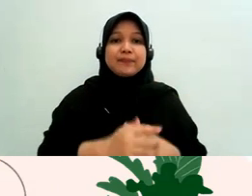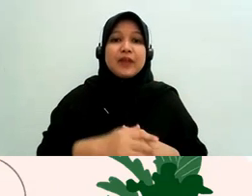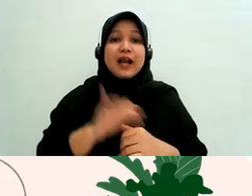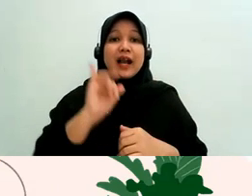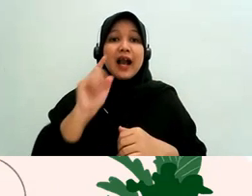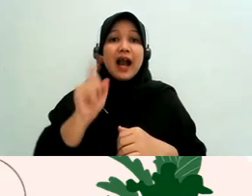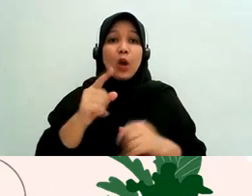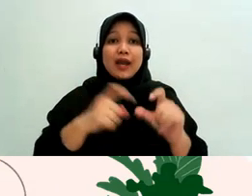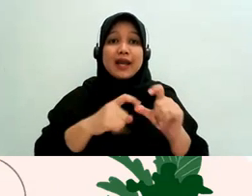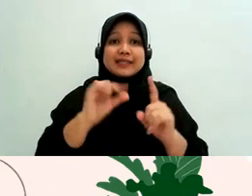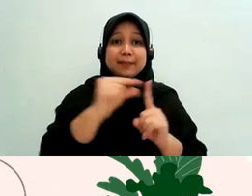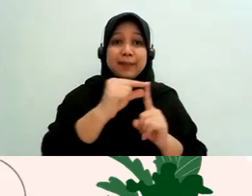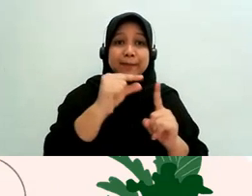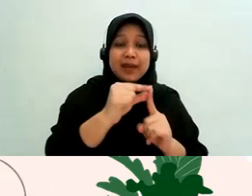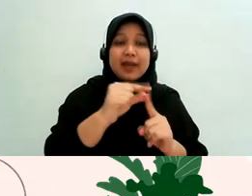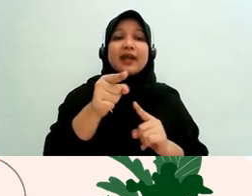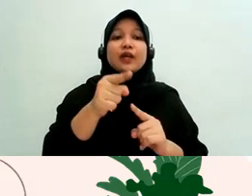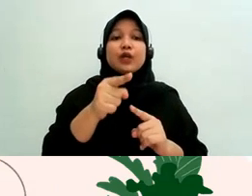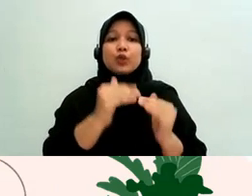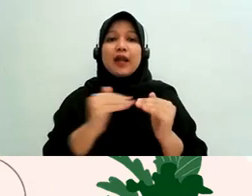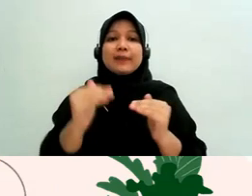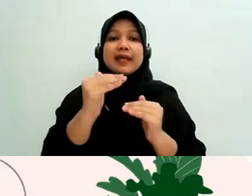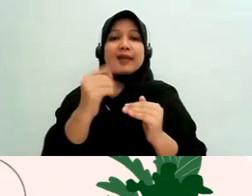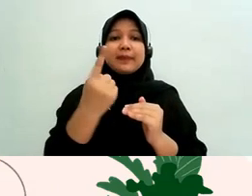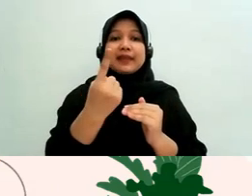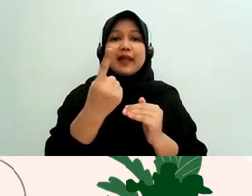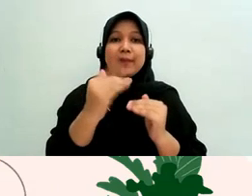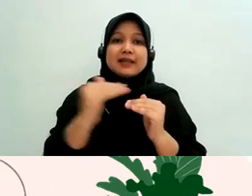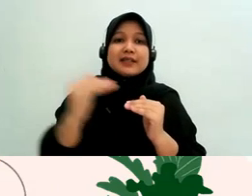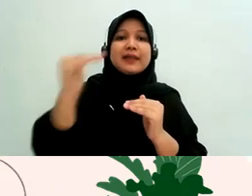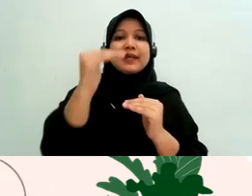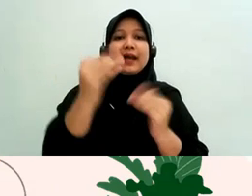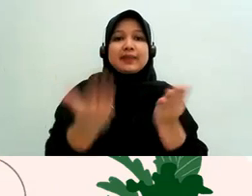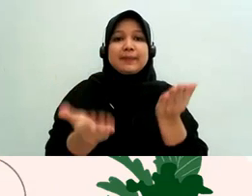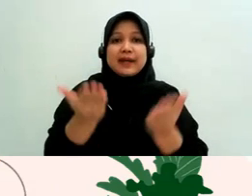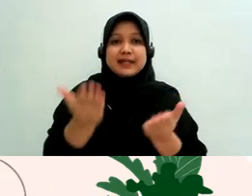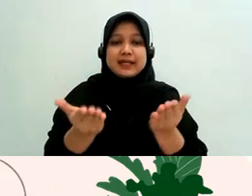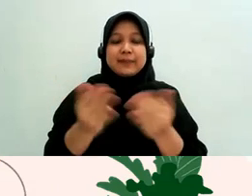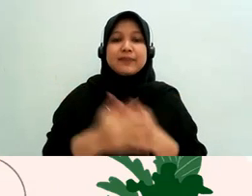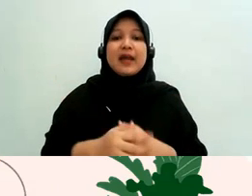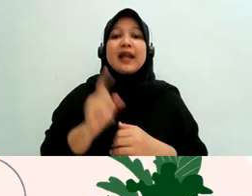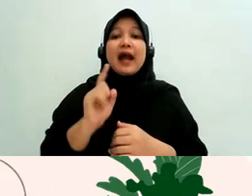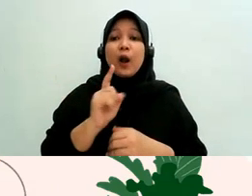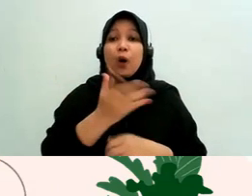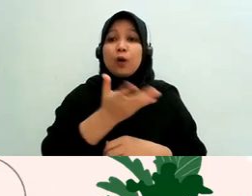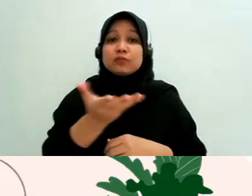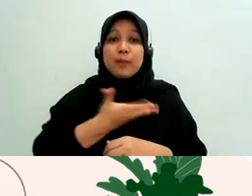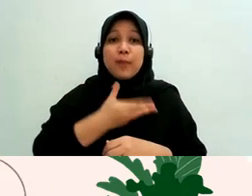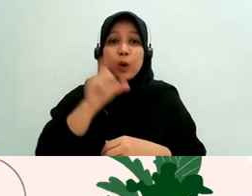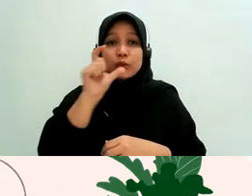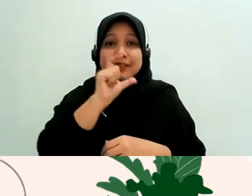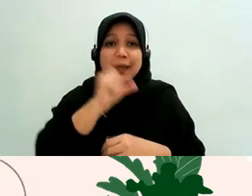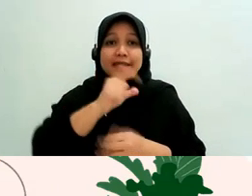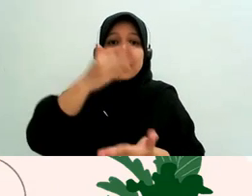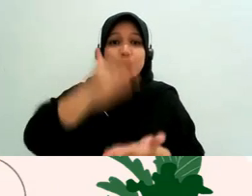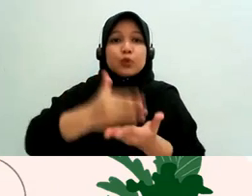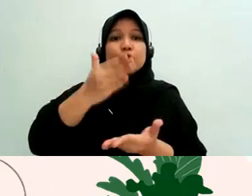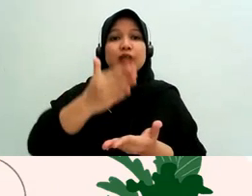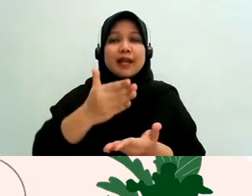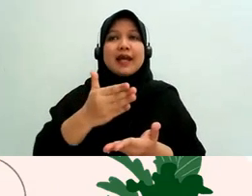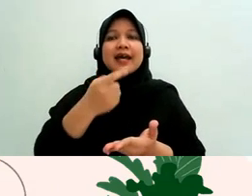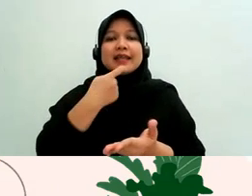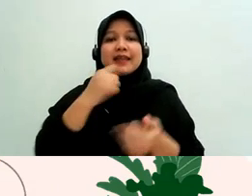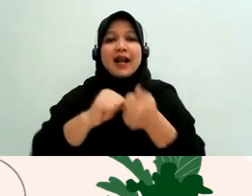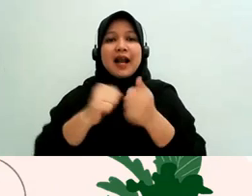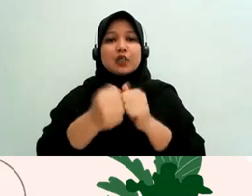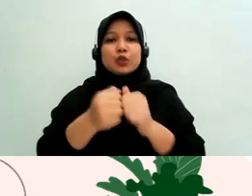teman-teman mau mencari putusan dari suatu perkara yang melibatkan difabel berhadapan dengan hukum teman